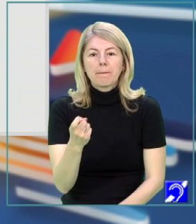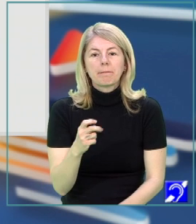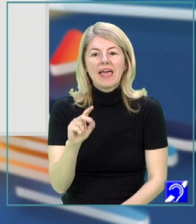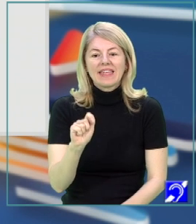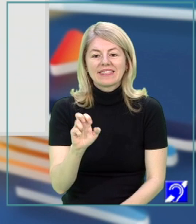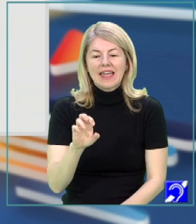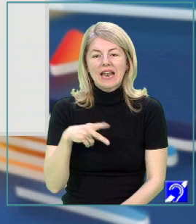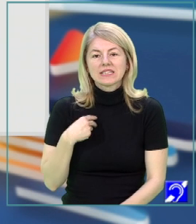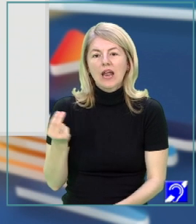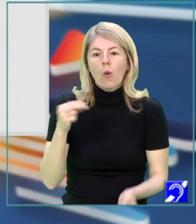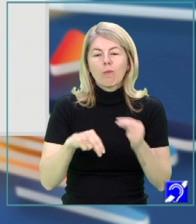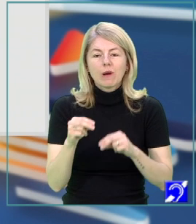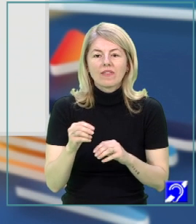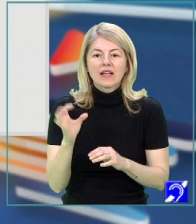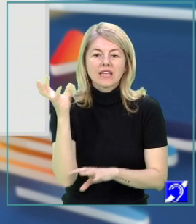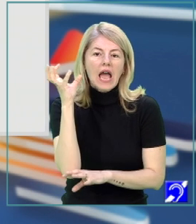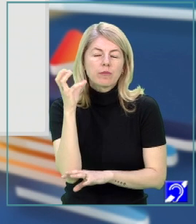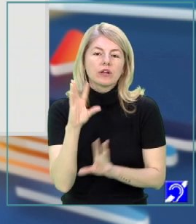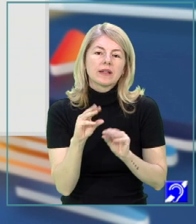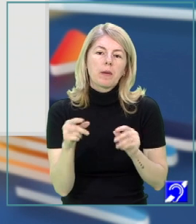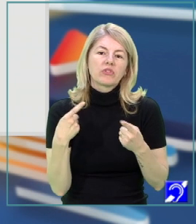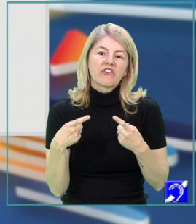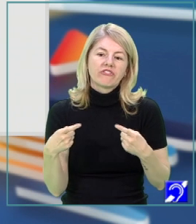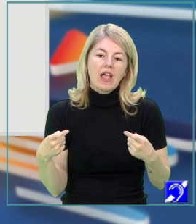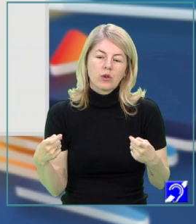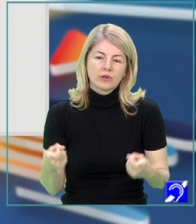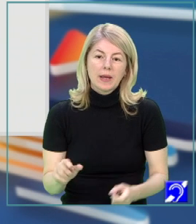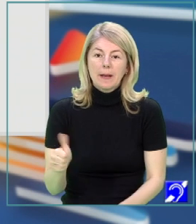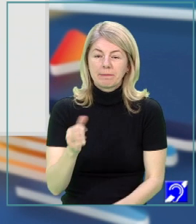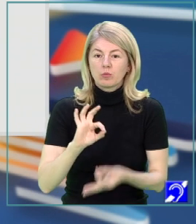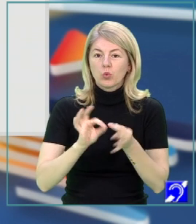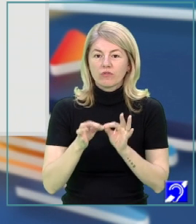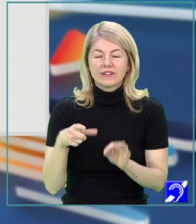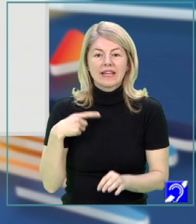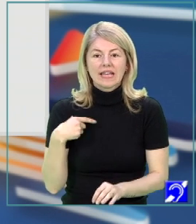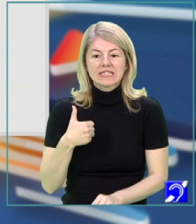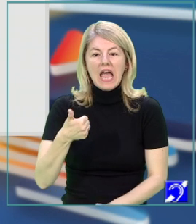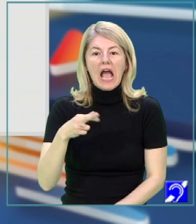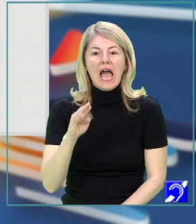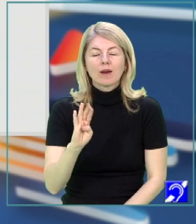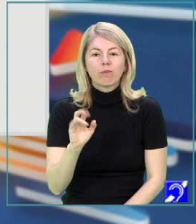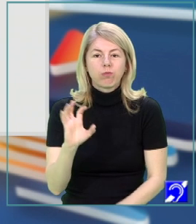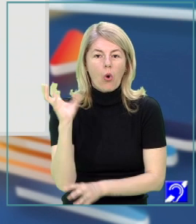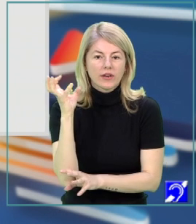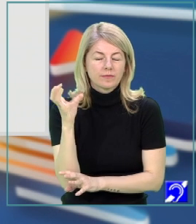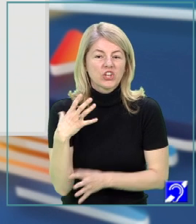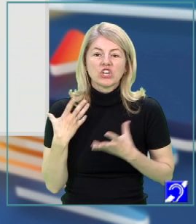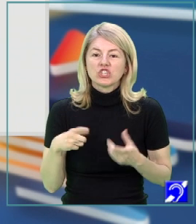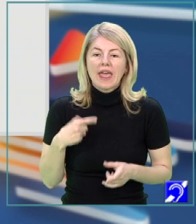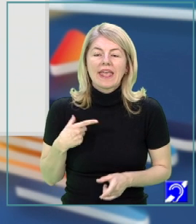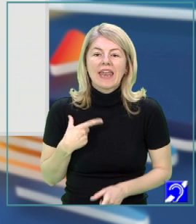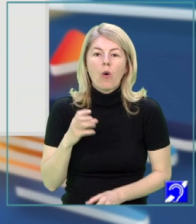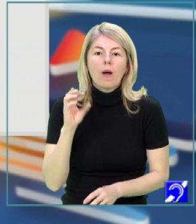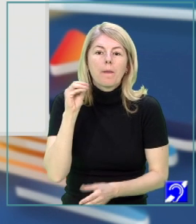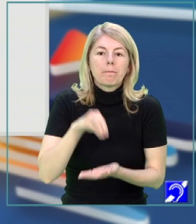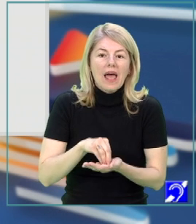erau plantați arbori din mai multe specii. Primul cuvânt subliniat este arbori. Ce erau plantați